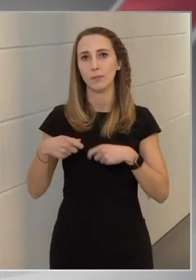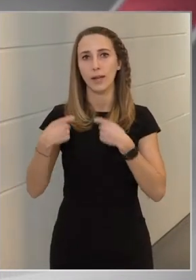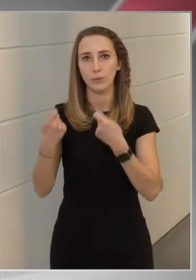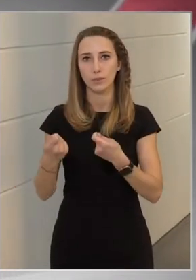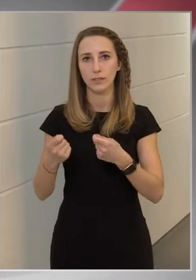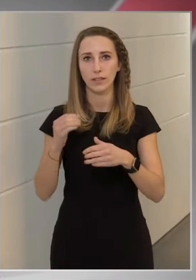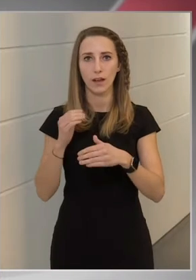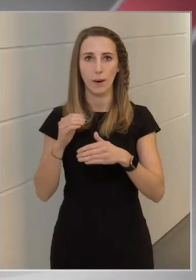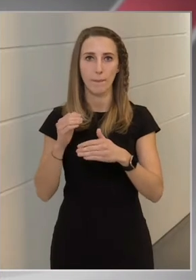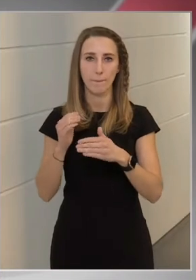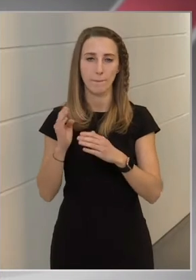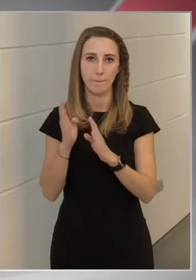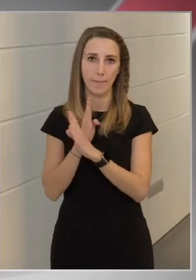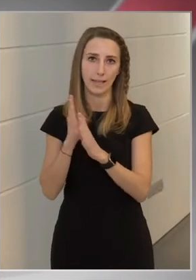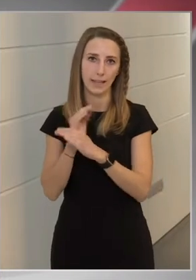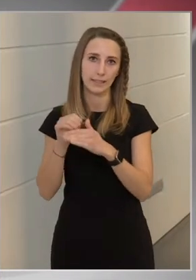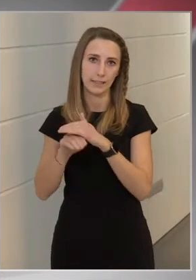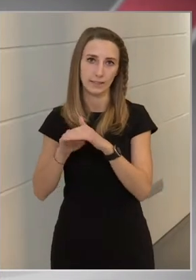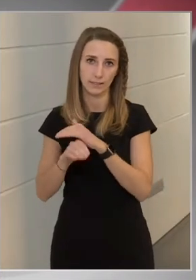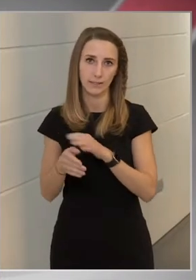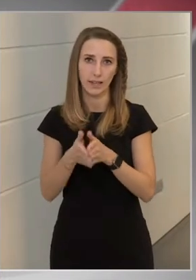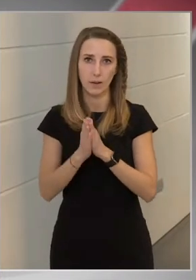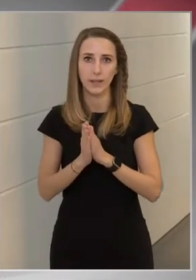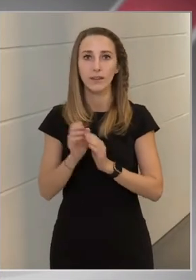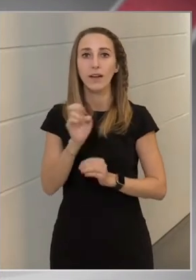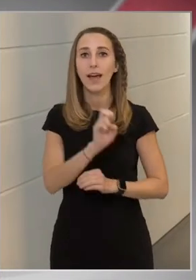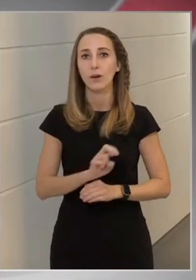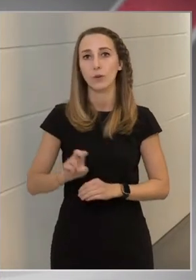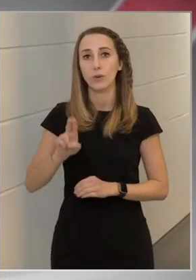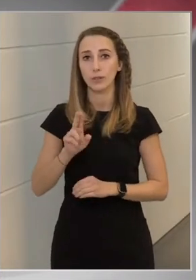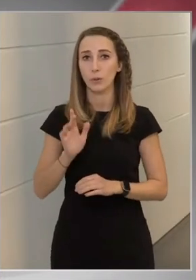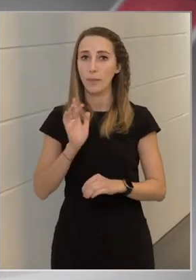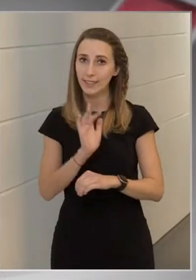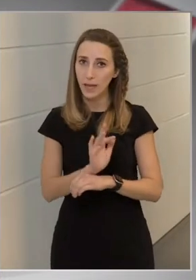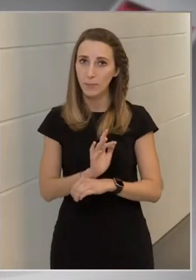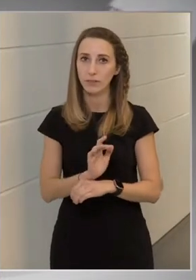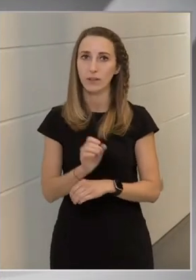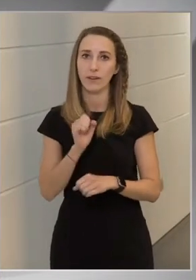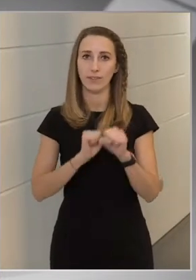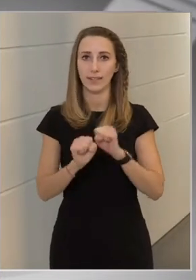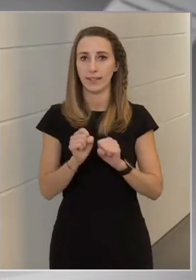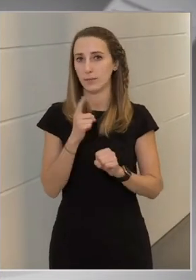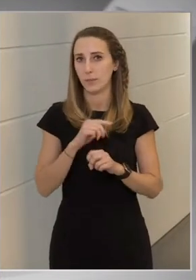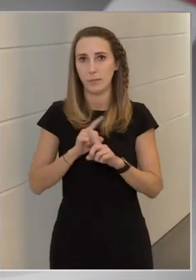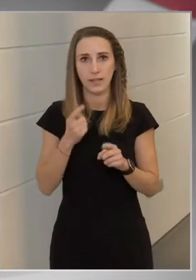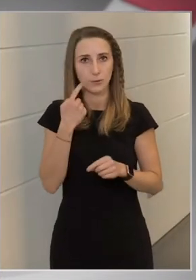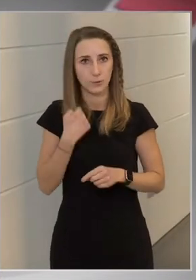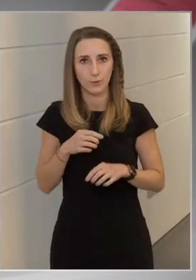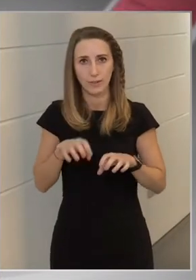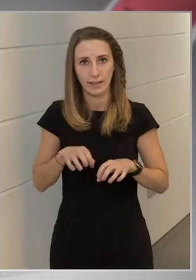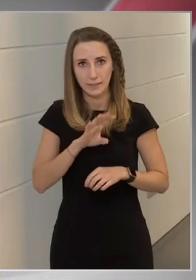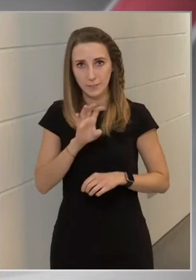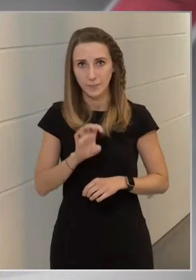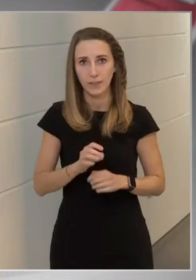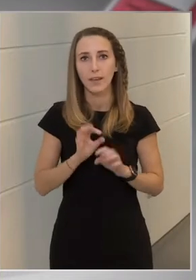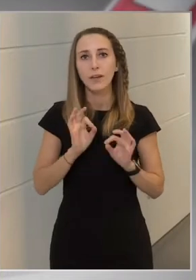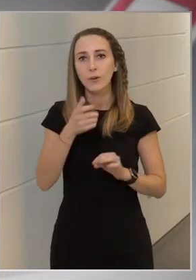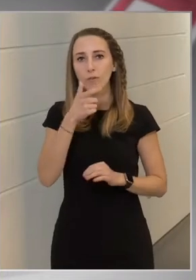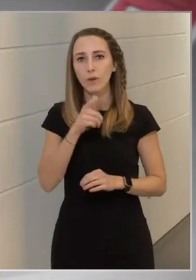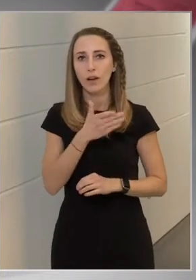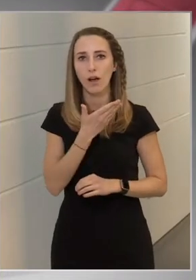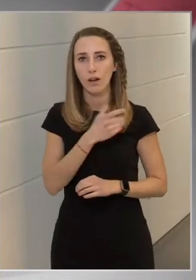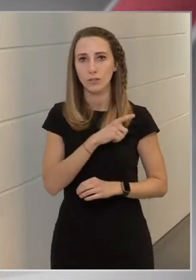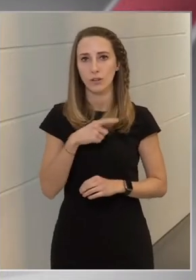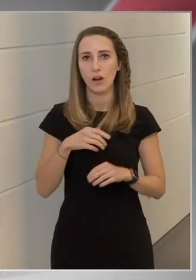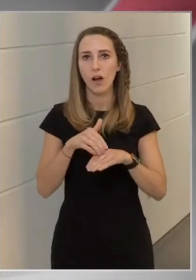a menedékkérámet. Ezt is az Európai Unió most megtámadta, védekezünk, mi más tudunk tenni, de jó lenne, hogyha csak a